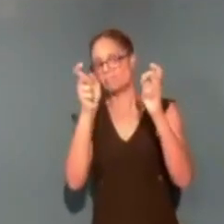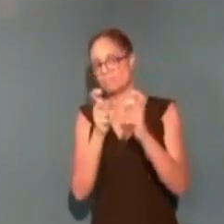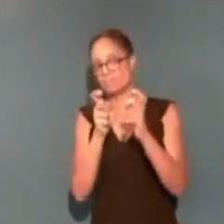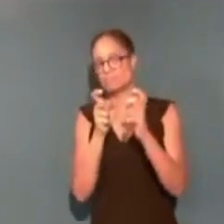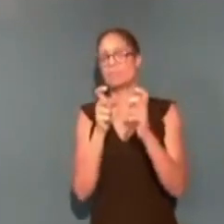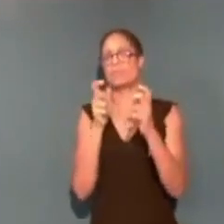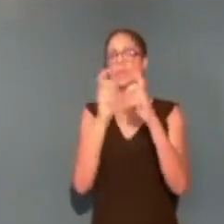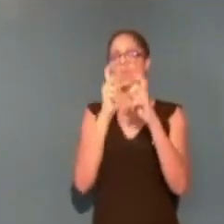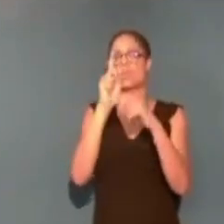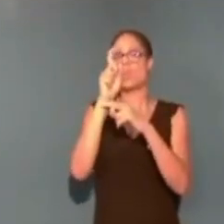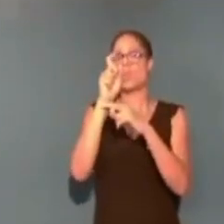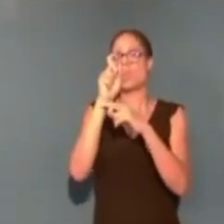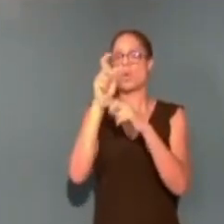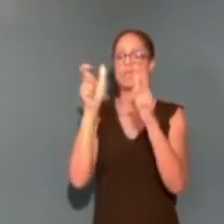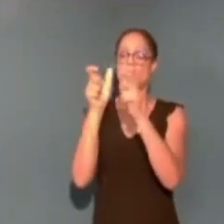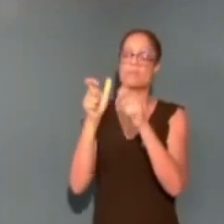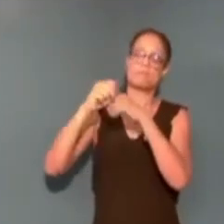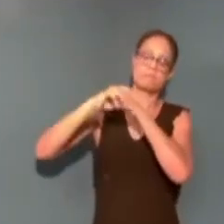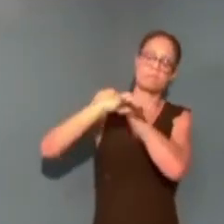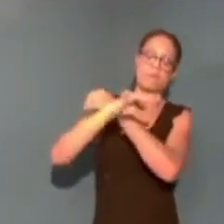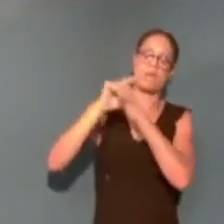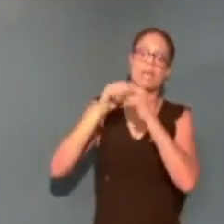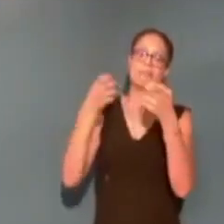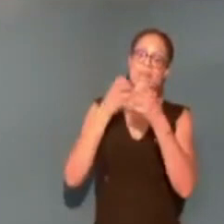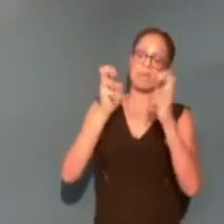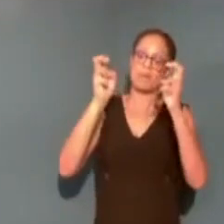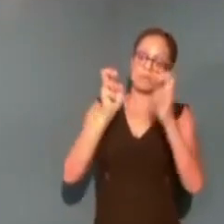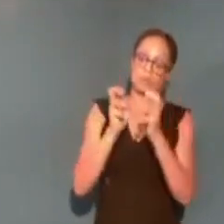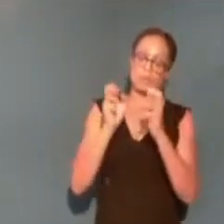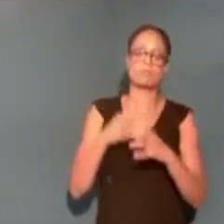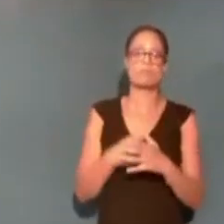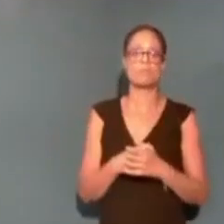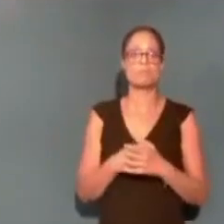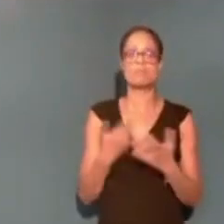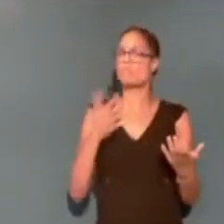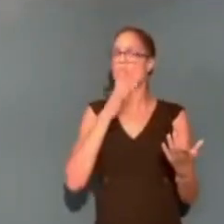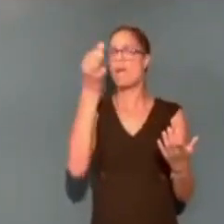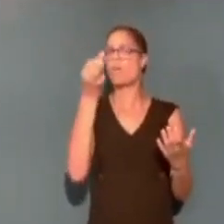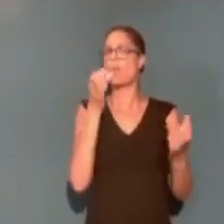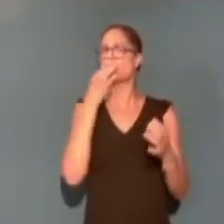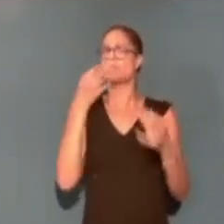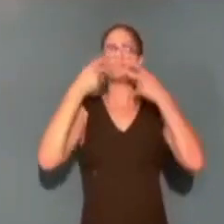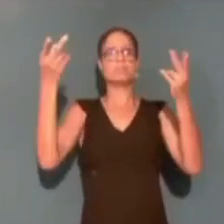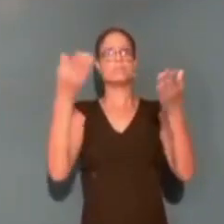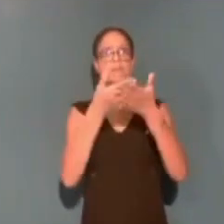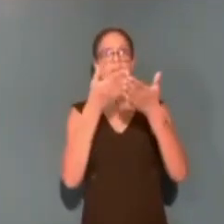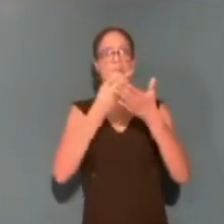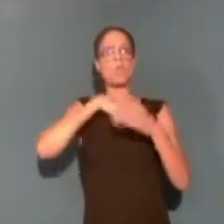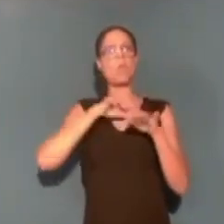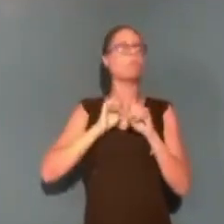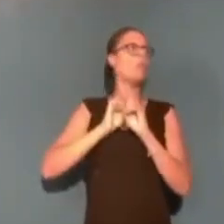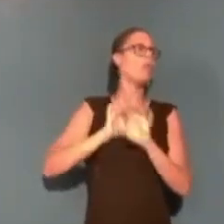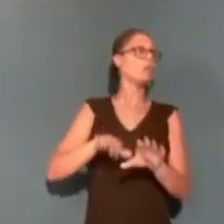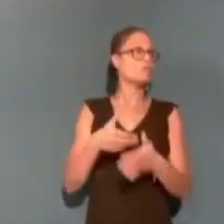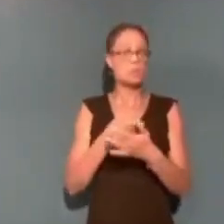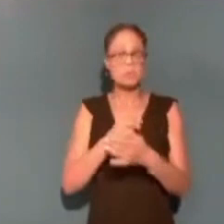coût de sortie de l'eau produite à vivée. Donc, je ne pas laisser le collègue dire publiquement qu ne s'est pas occupé des affaires